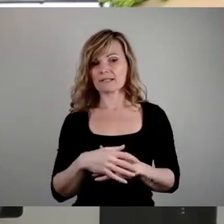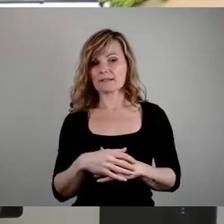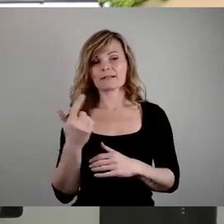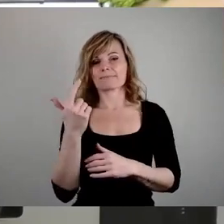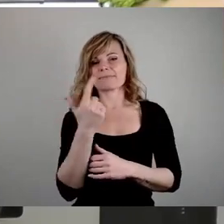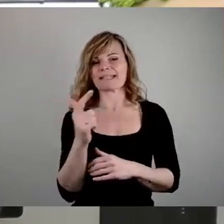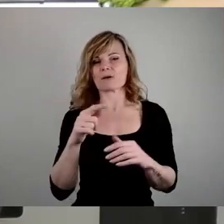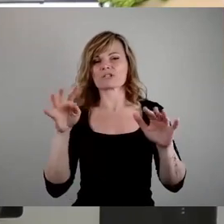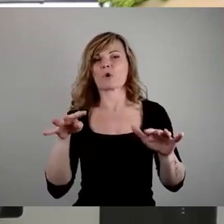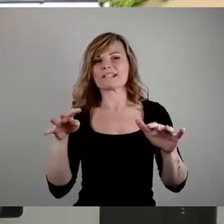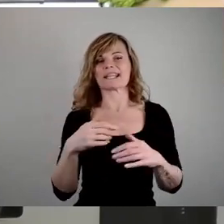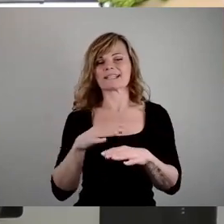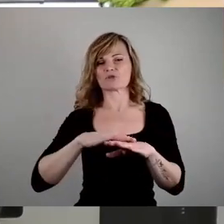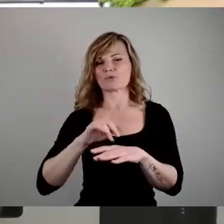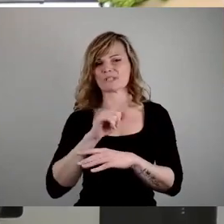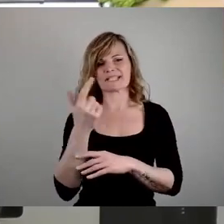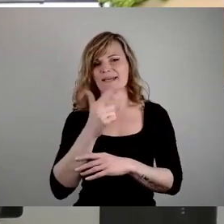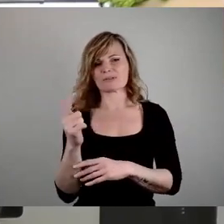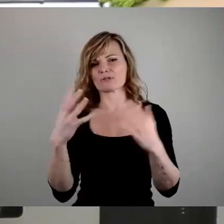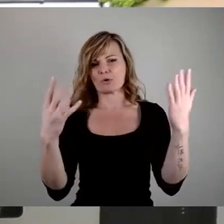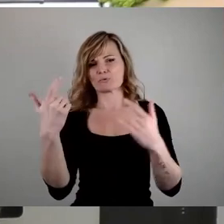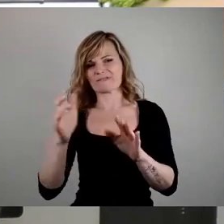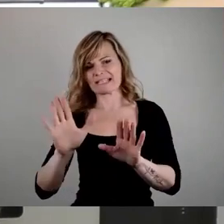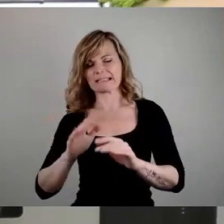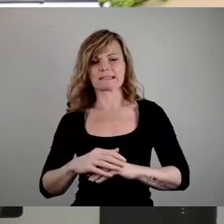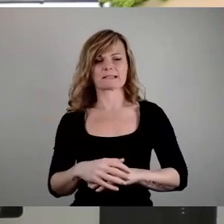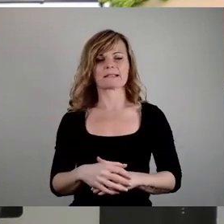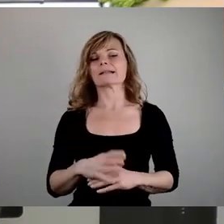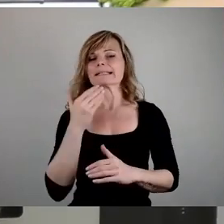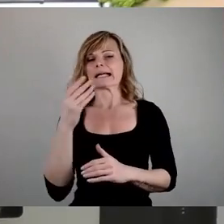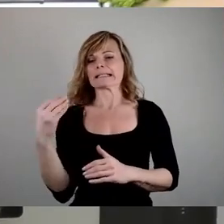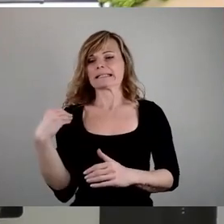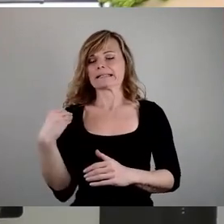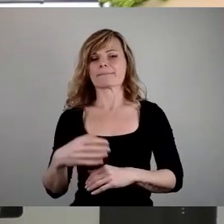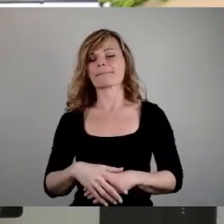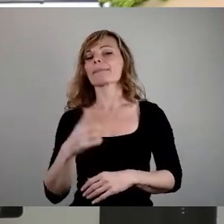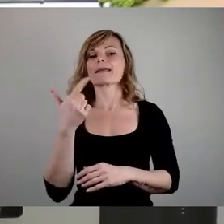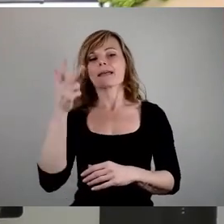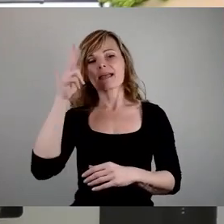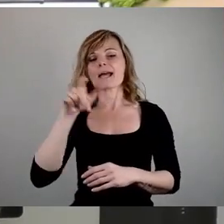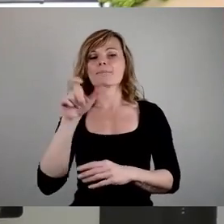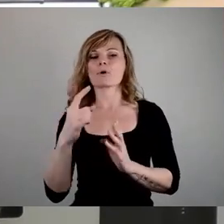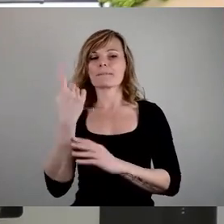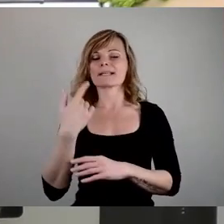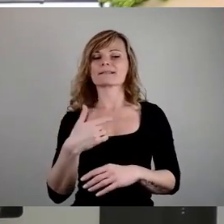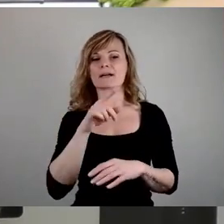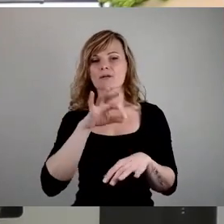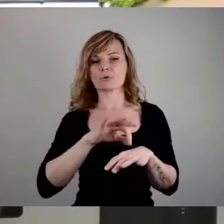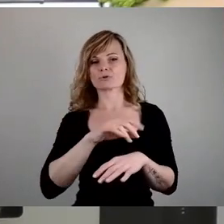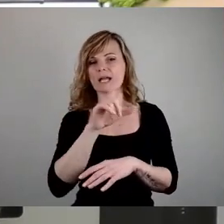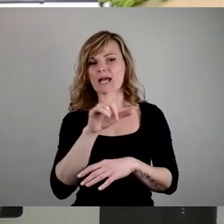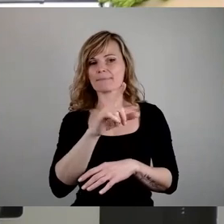aus der Niederschrift, ich den vorgestellten